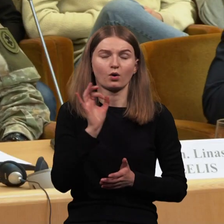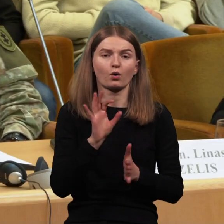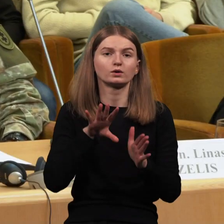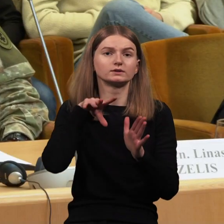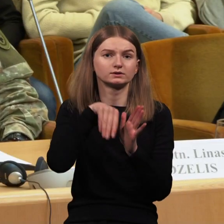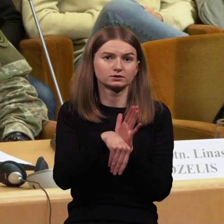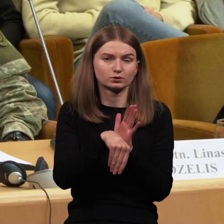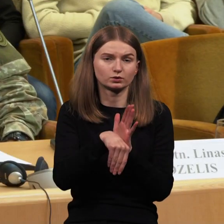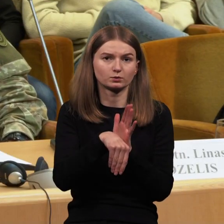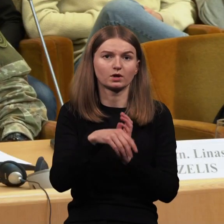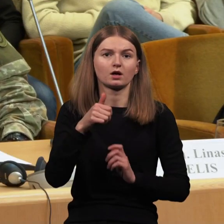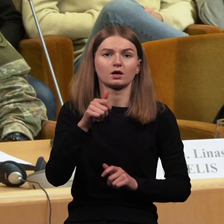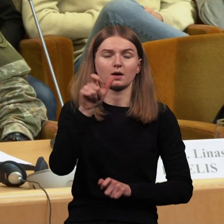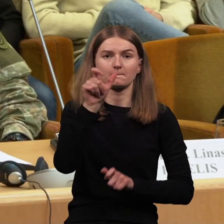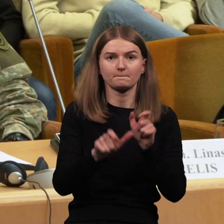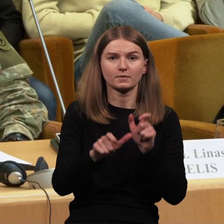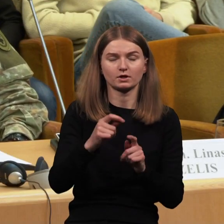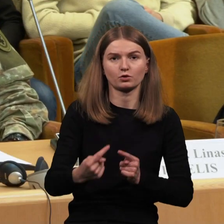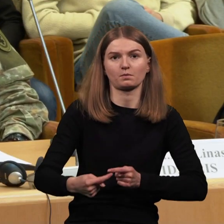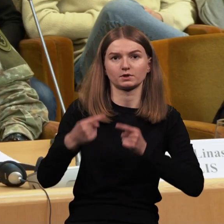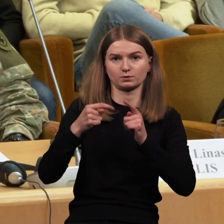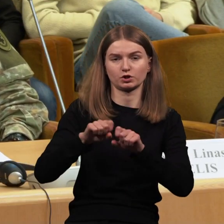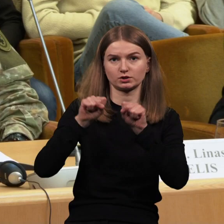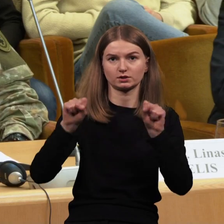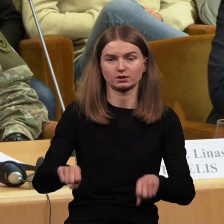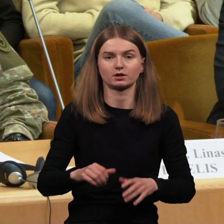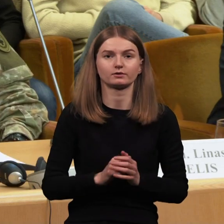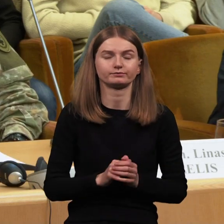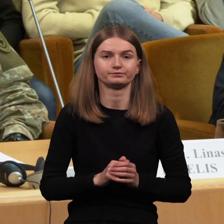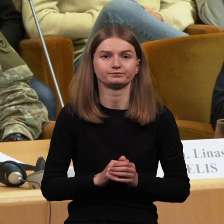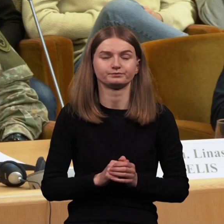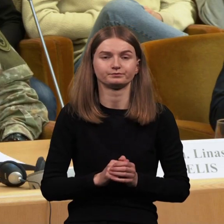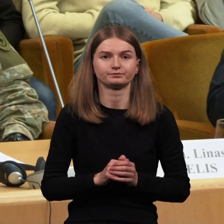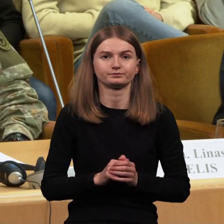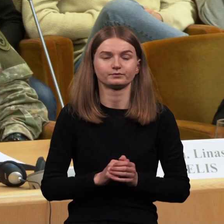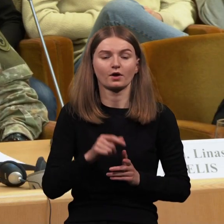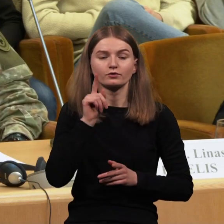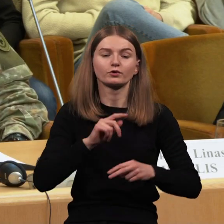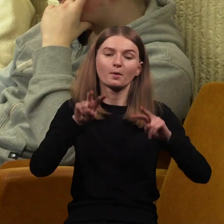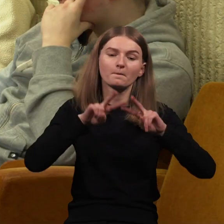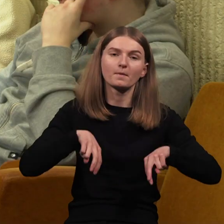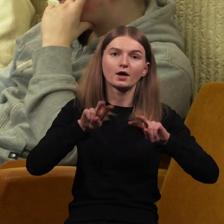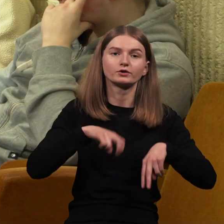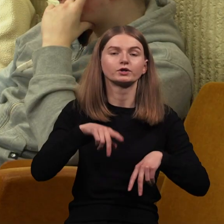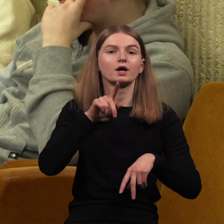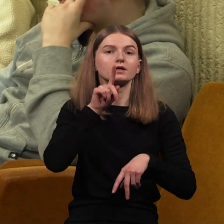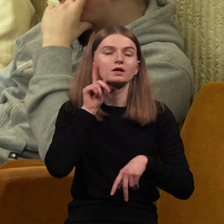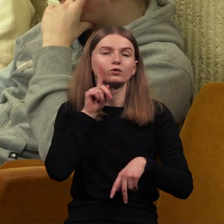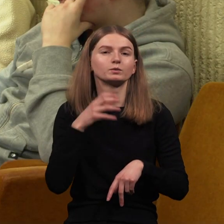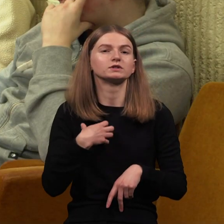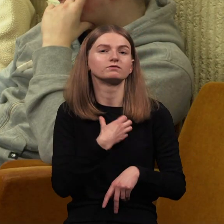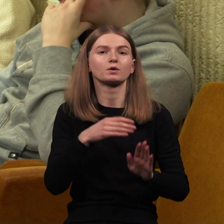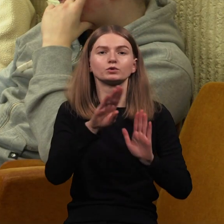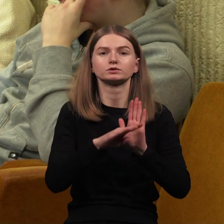į pilietinio pasipriešinimo strategiją. Pasa grupės pirmininko svarstuma peržiūrėti ir jaunimui aktuolius įstatymus,